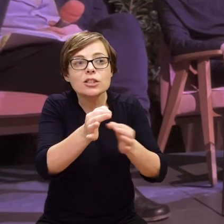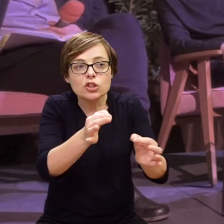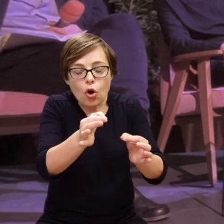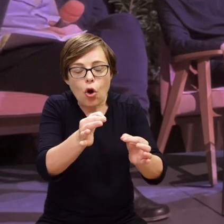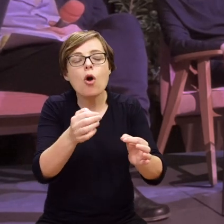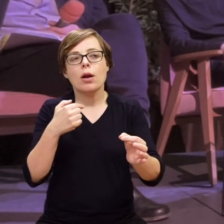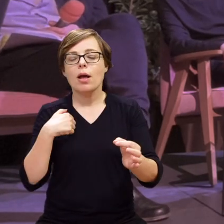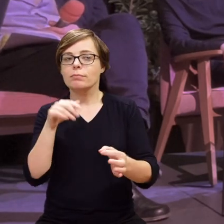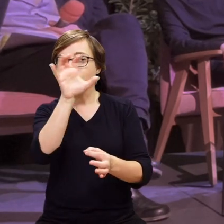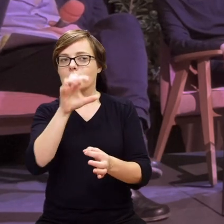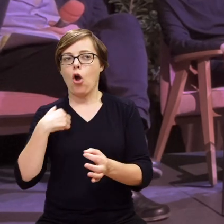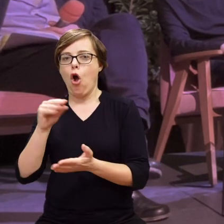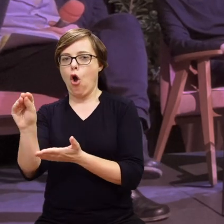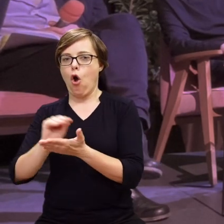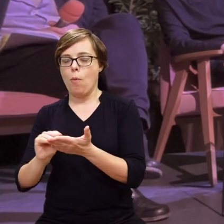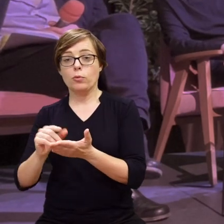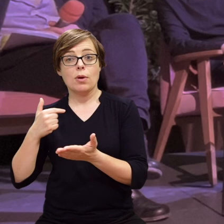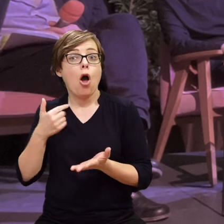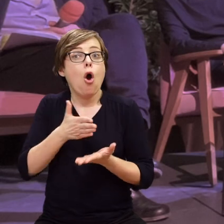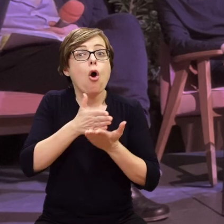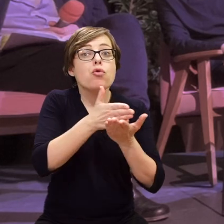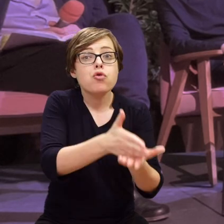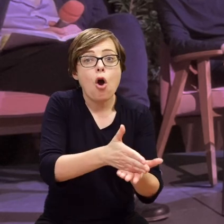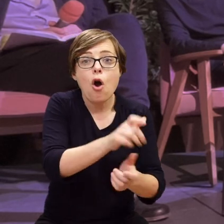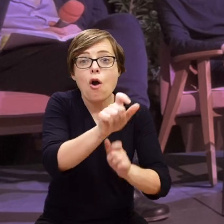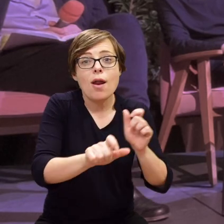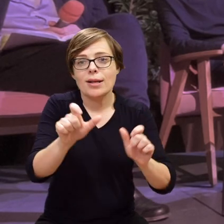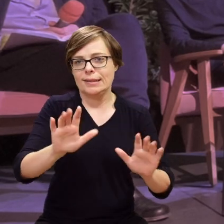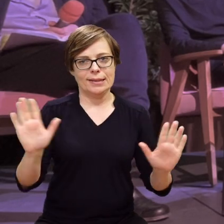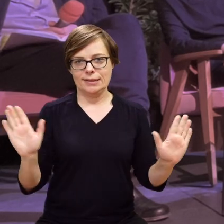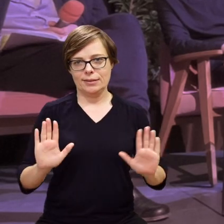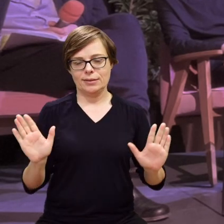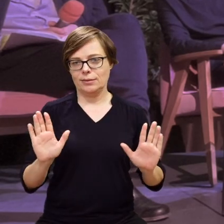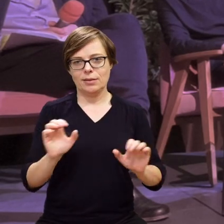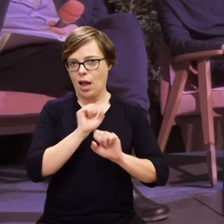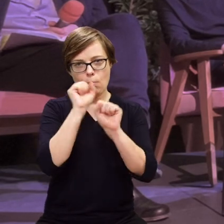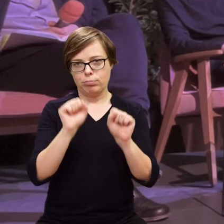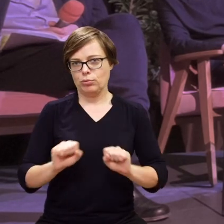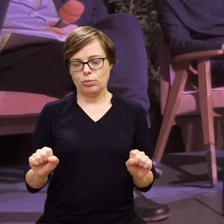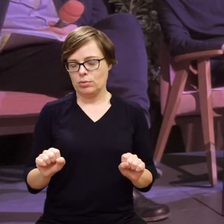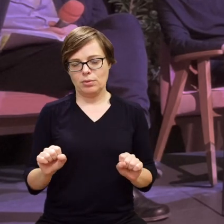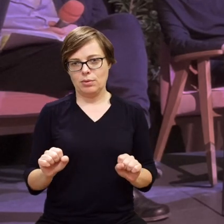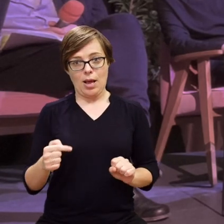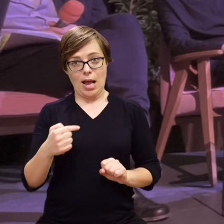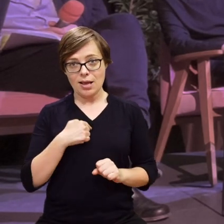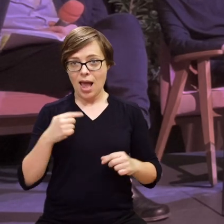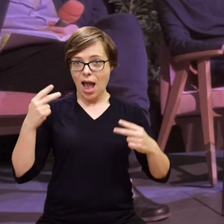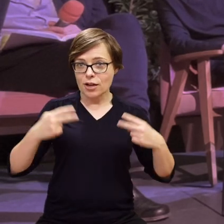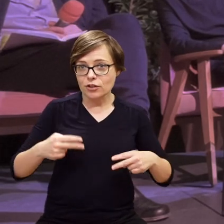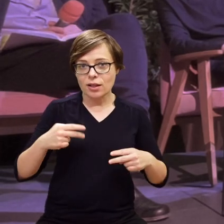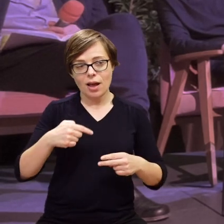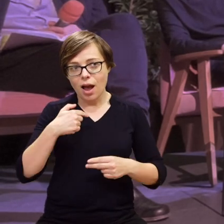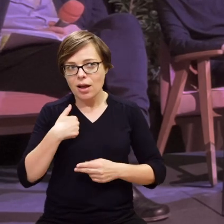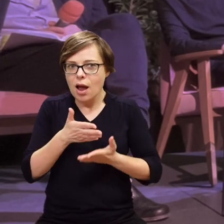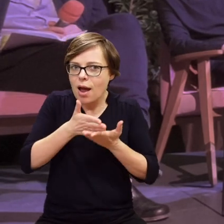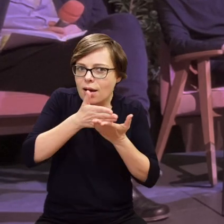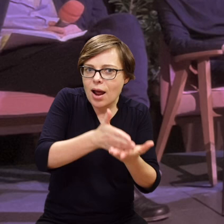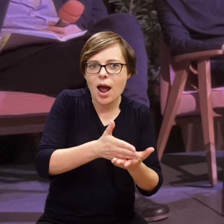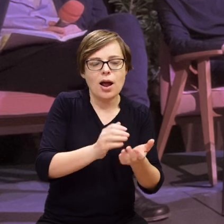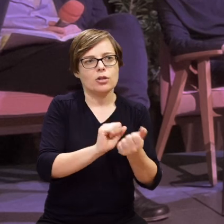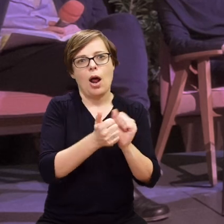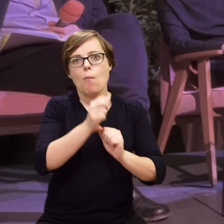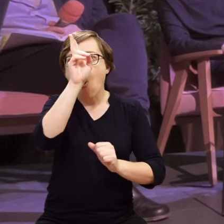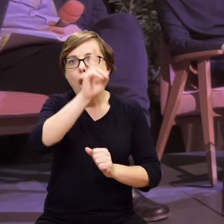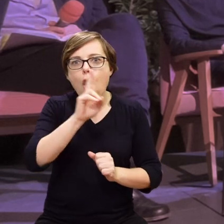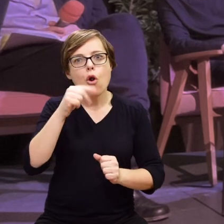niż doradza bohaterom. To absolutnie nie jest możliwe, żebym jako dziennikarka doradzała bohaterom czy